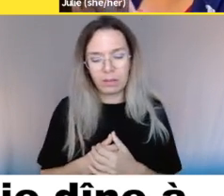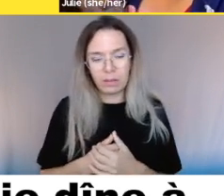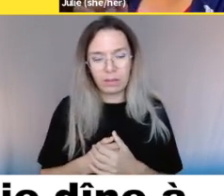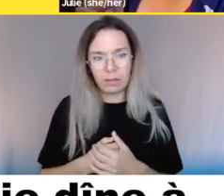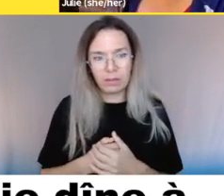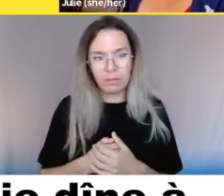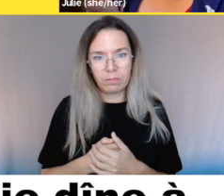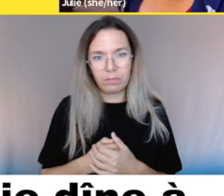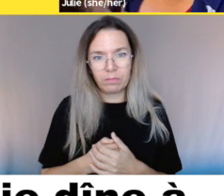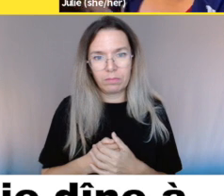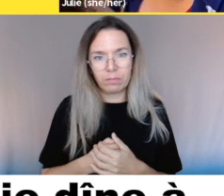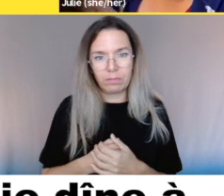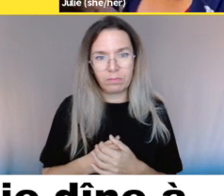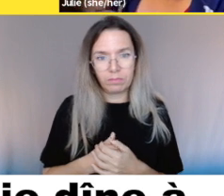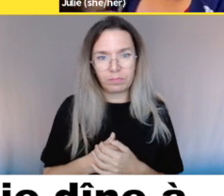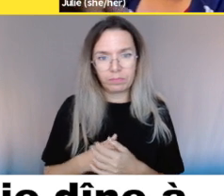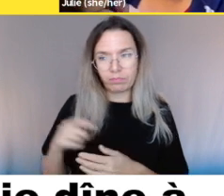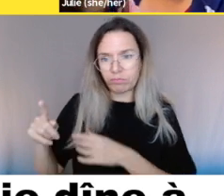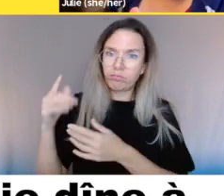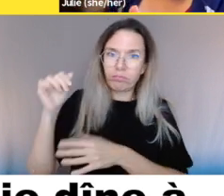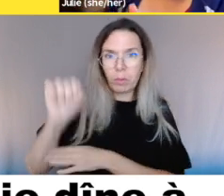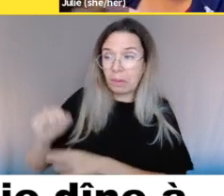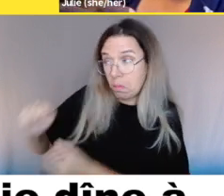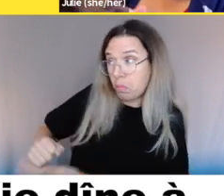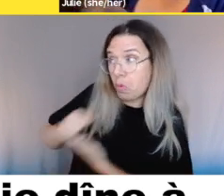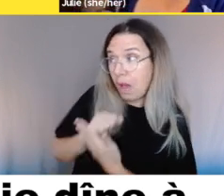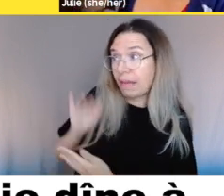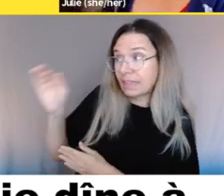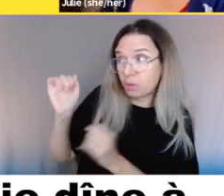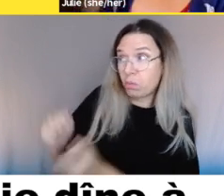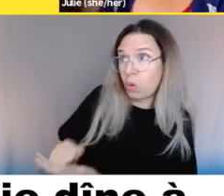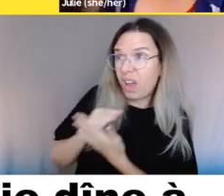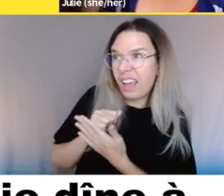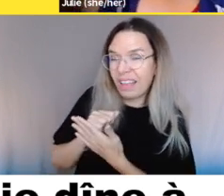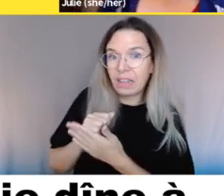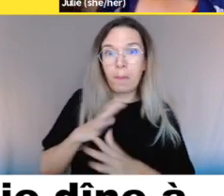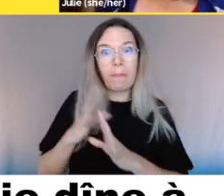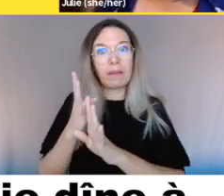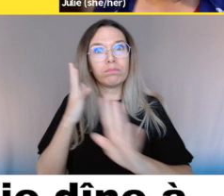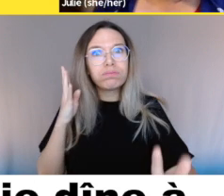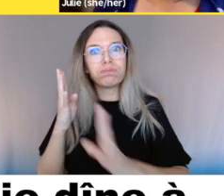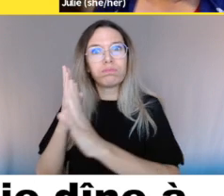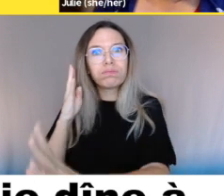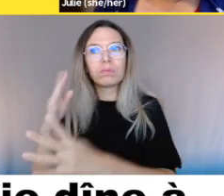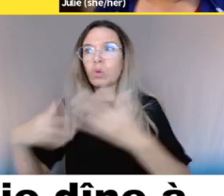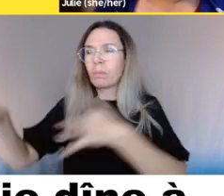de l'institution débitrice de l'accommodement. Donc, si mettons, c'est